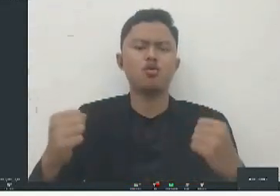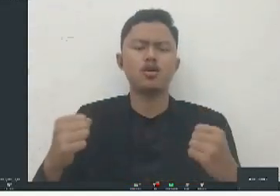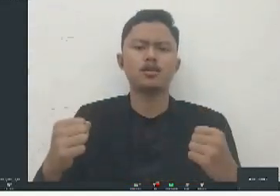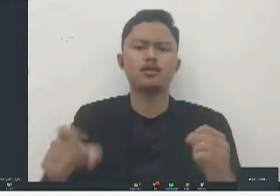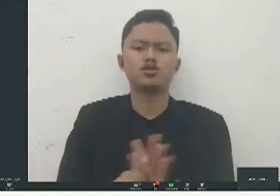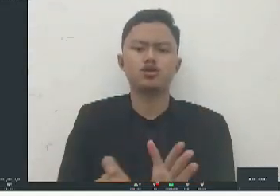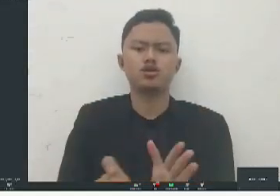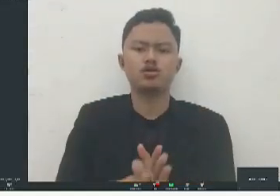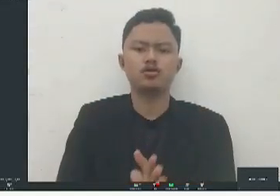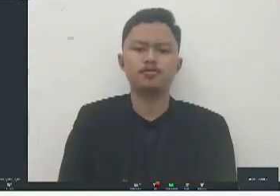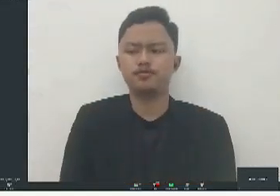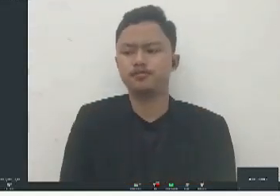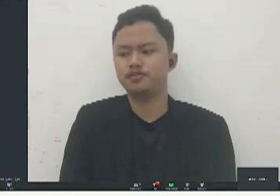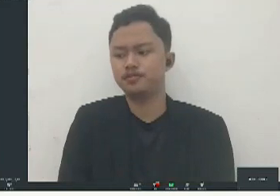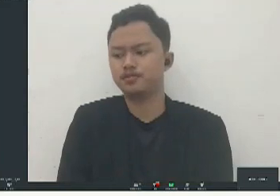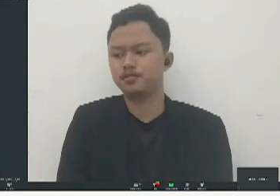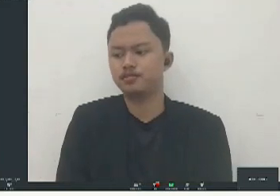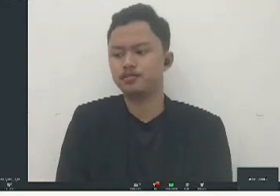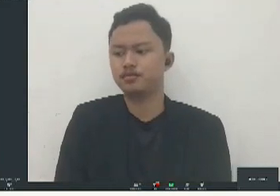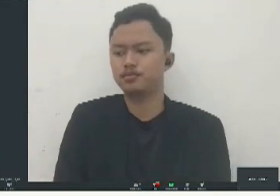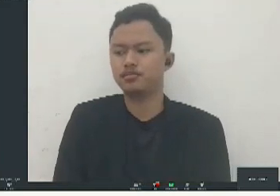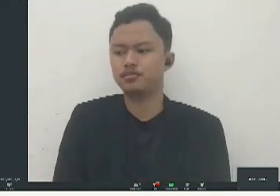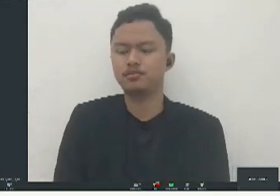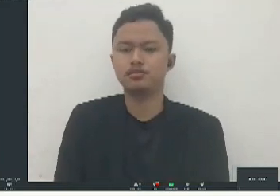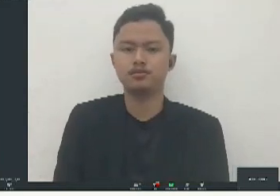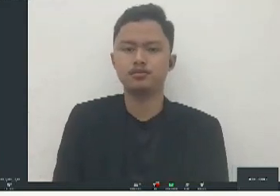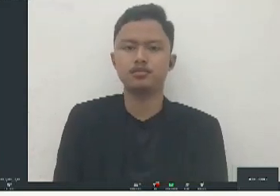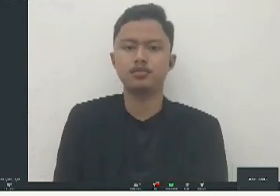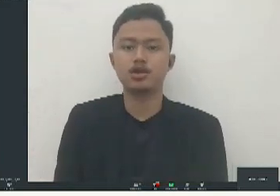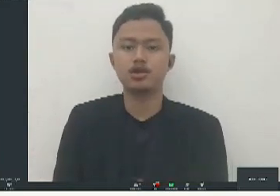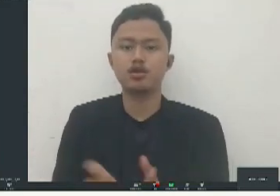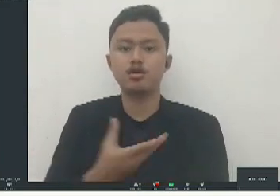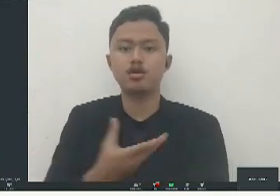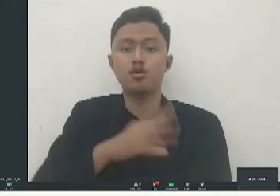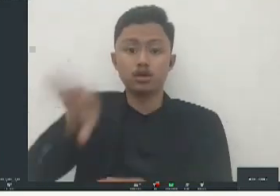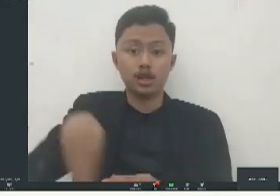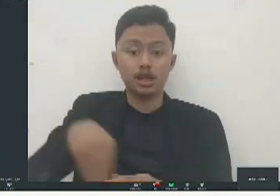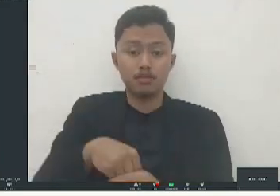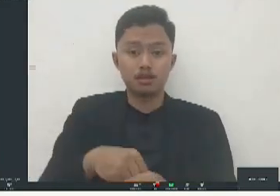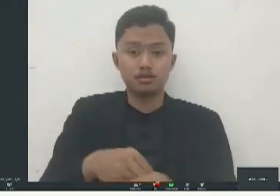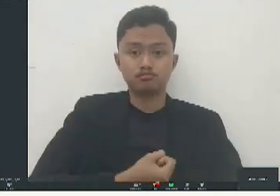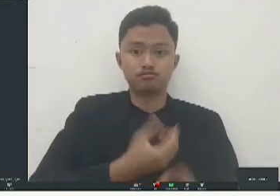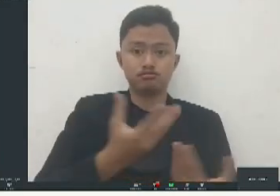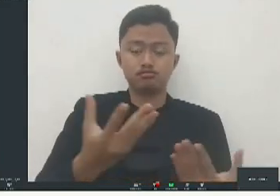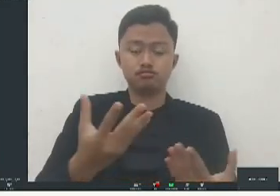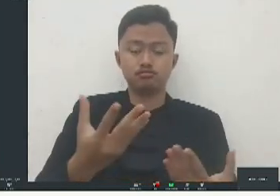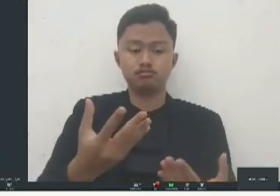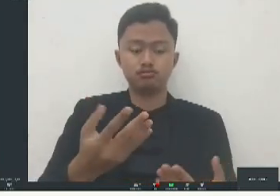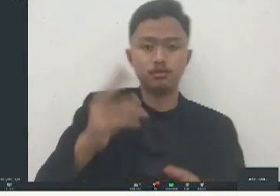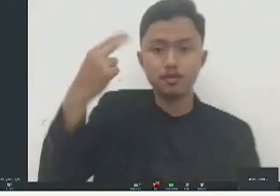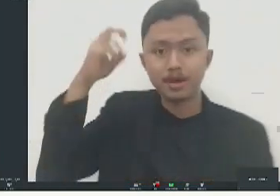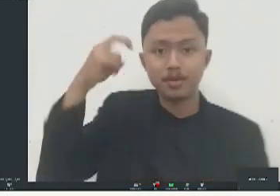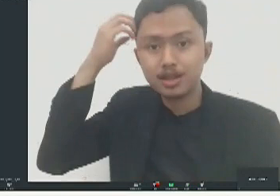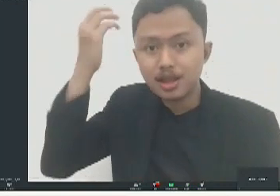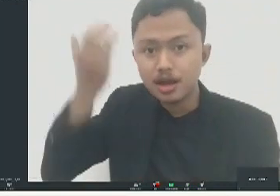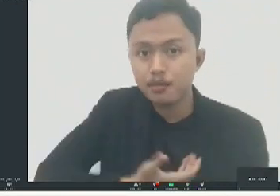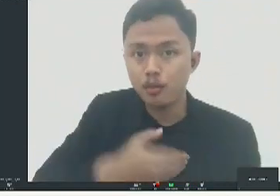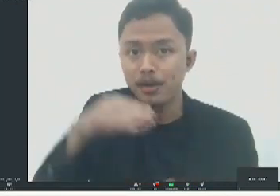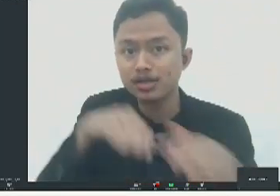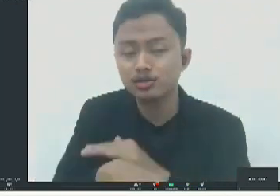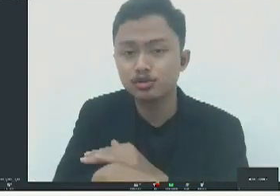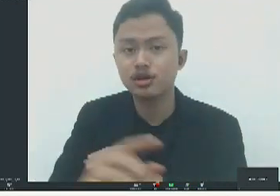pengen bekerja pengen berkontribusi bahwa masuk ke dalam pemerintahan itu adalah kita pertama ingin